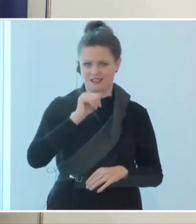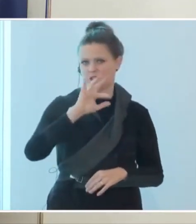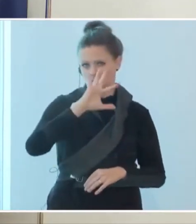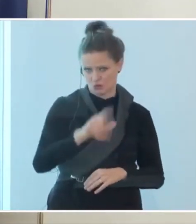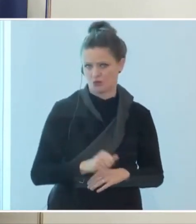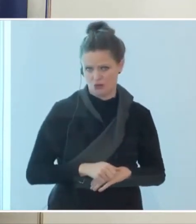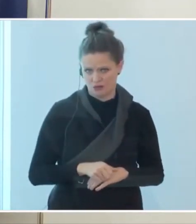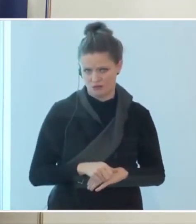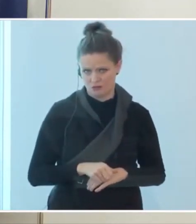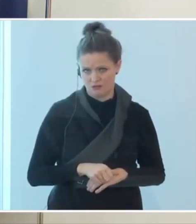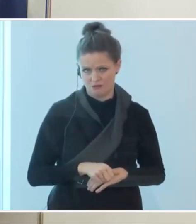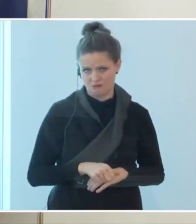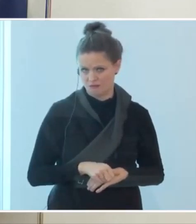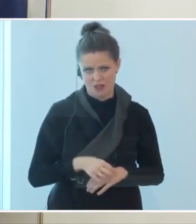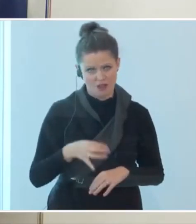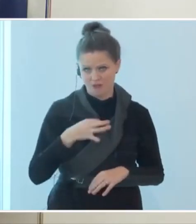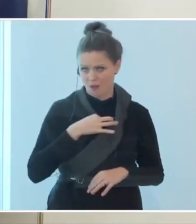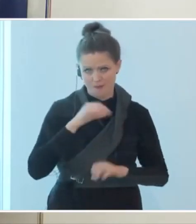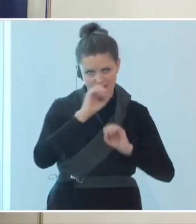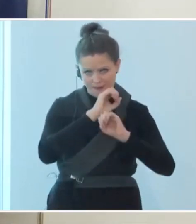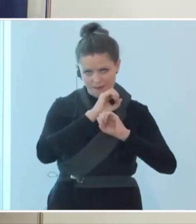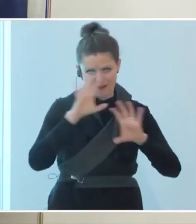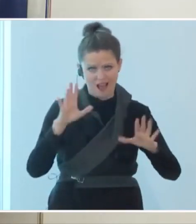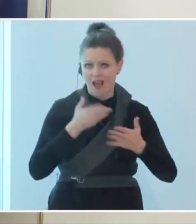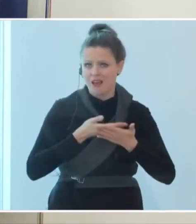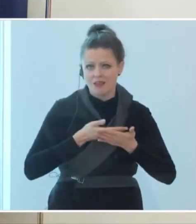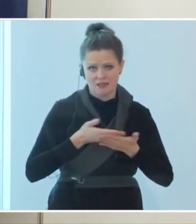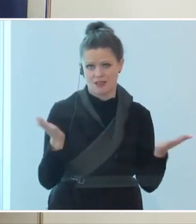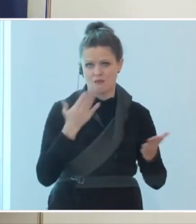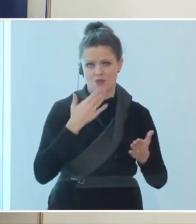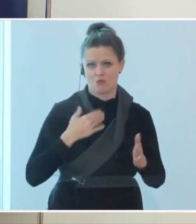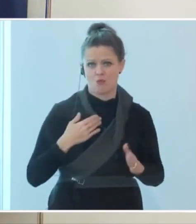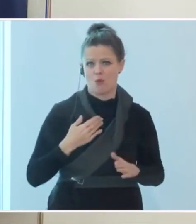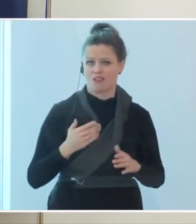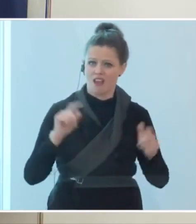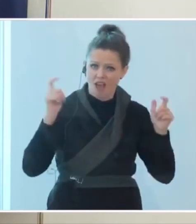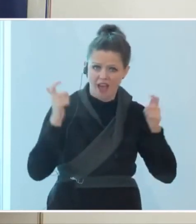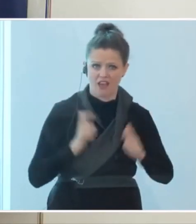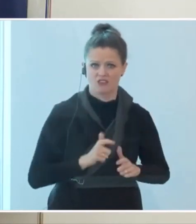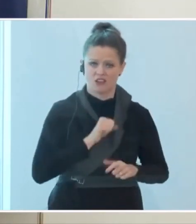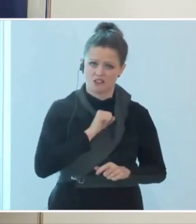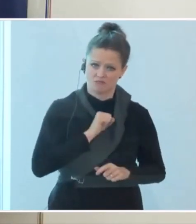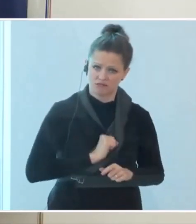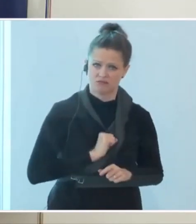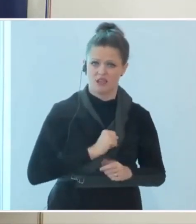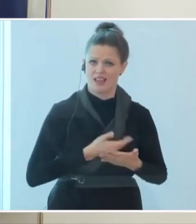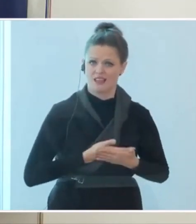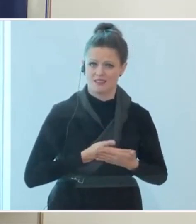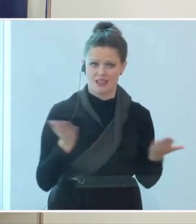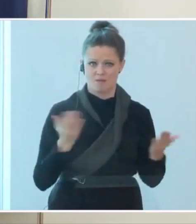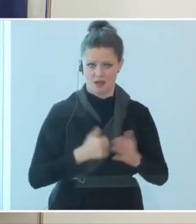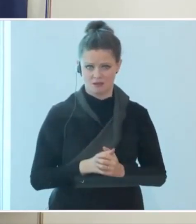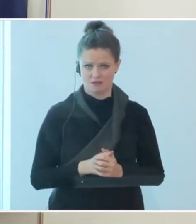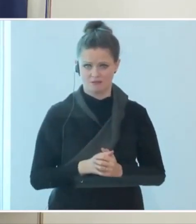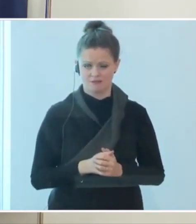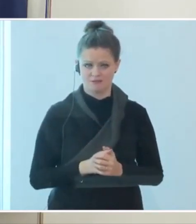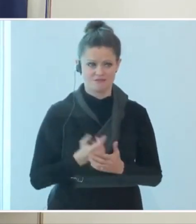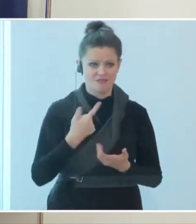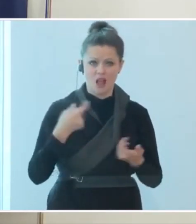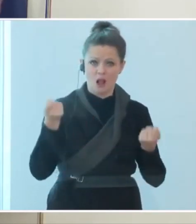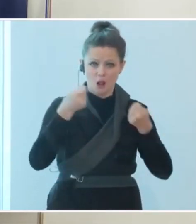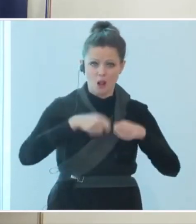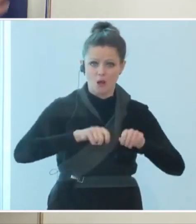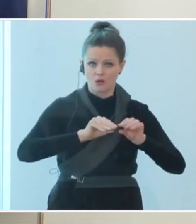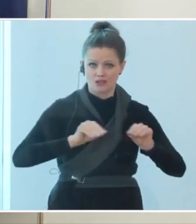bewusst, dass niemand Einschränkungen sein möchte. Gerade nach dem Lockdown würden wir uns alle wünschen,